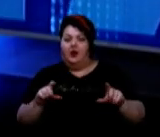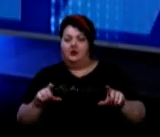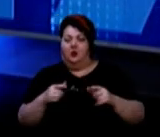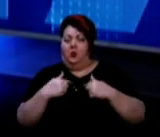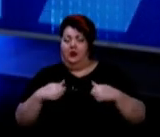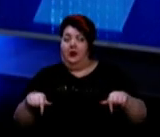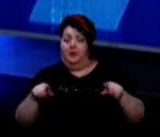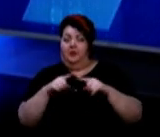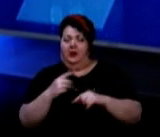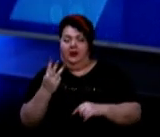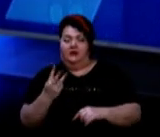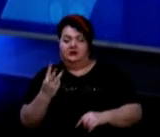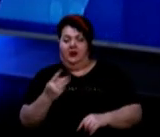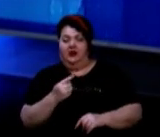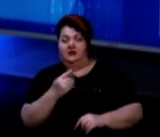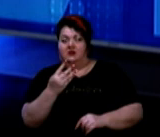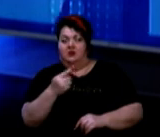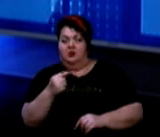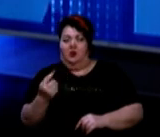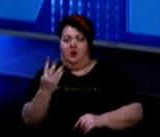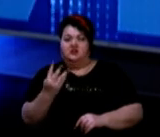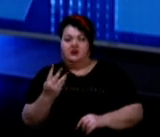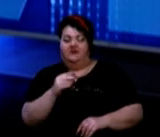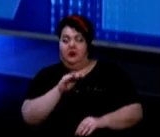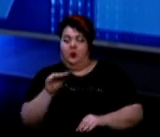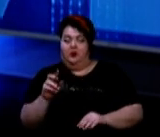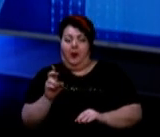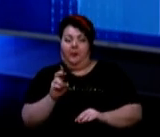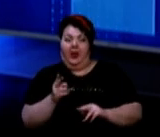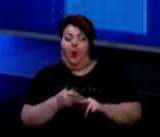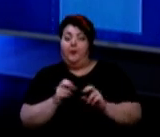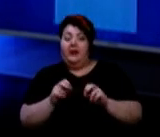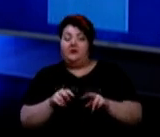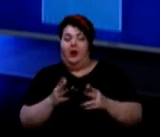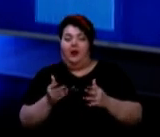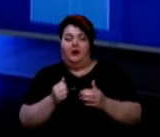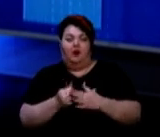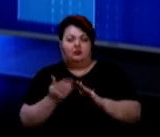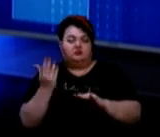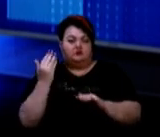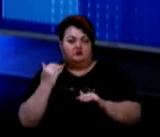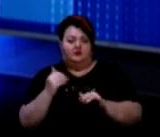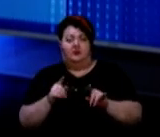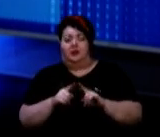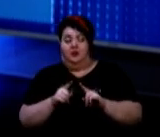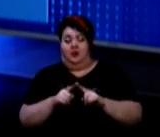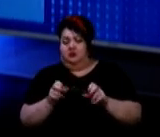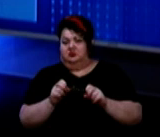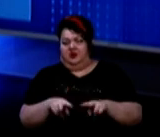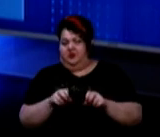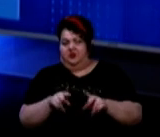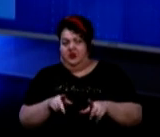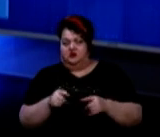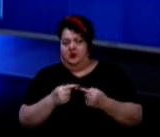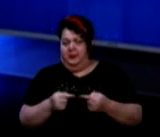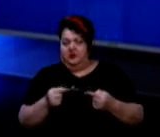3-4 рівня біобезпеки. Тобто, як до цього люди працювали з таким же ж матеріалом, так і